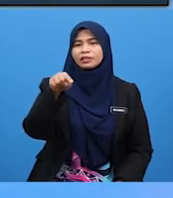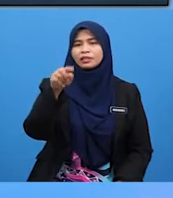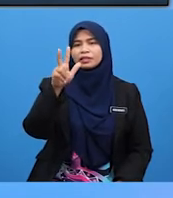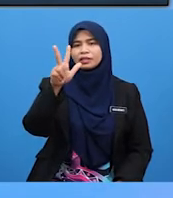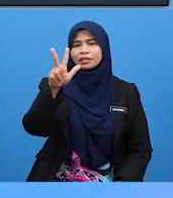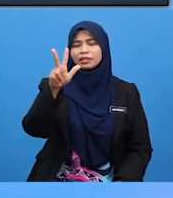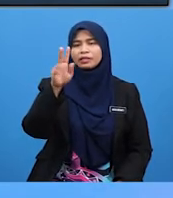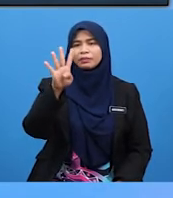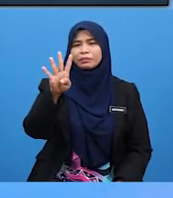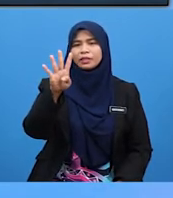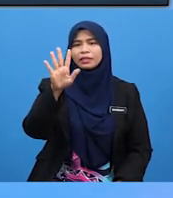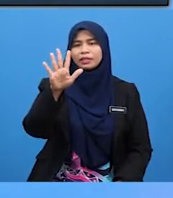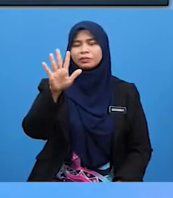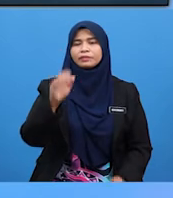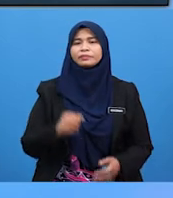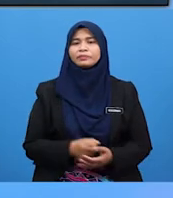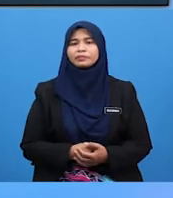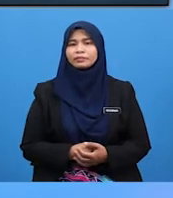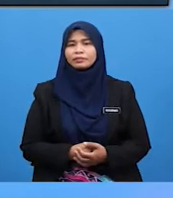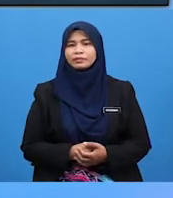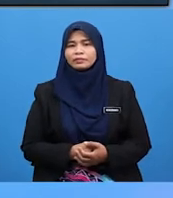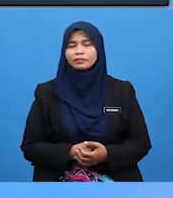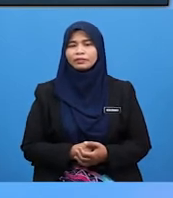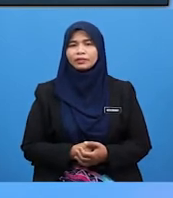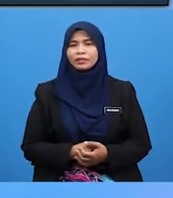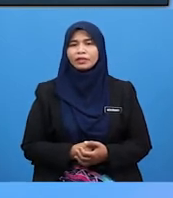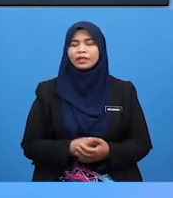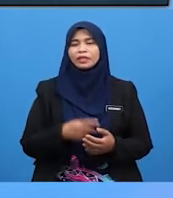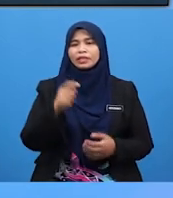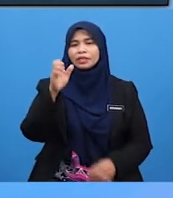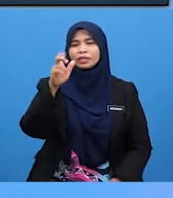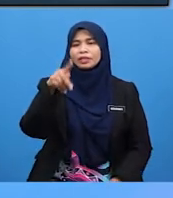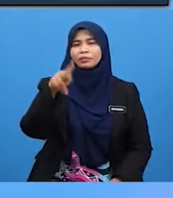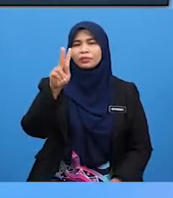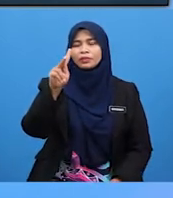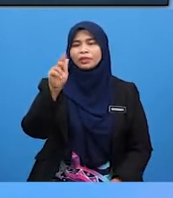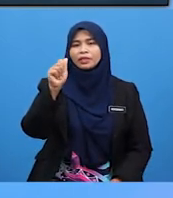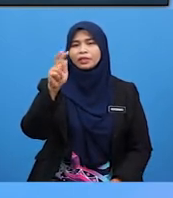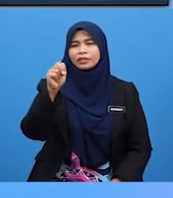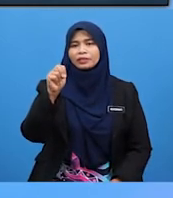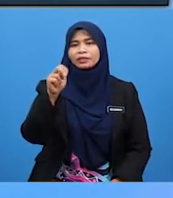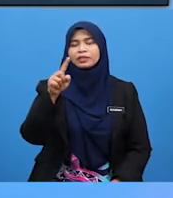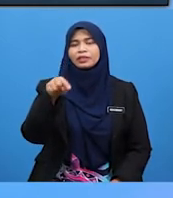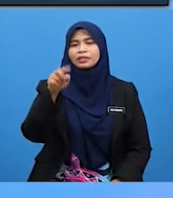.345 Tepukan T.2345